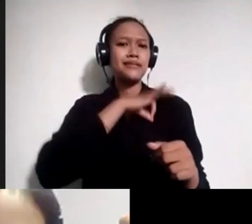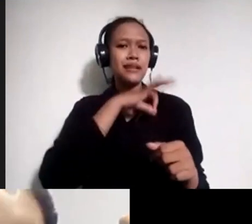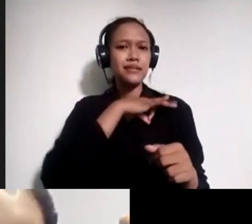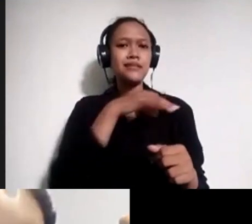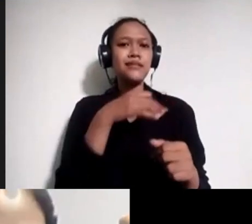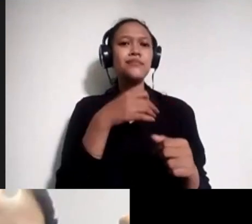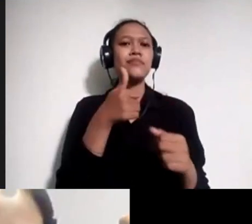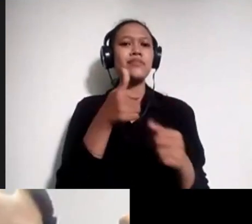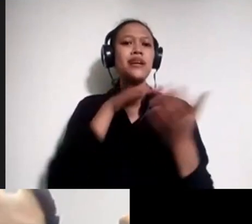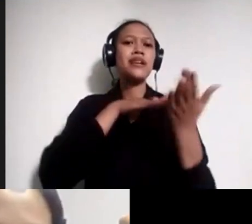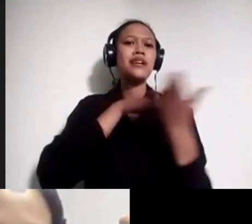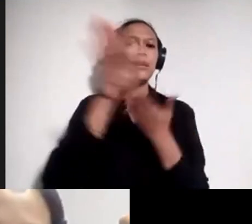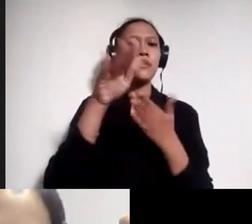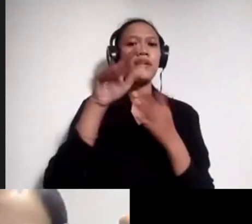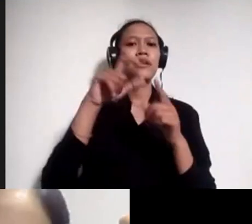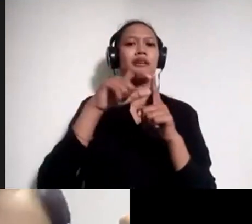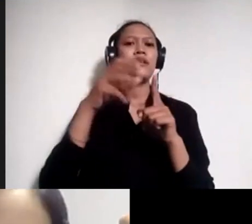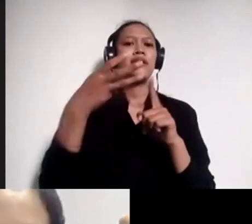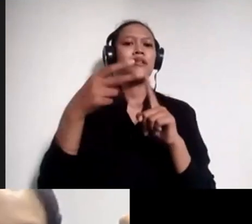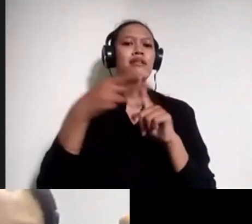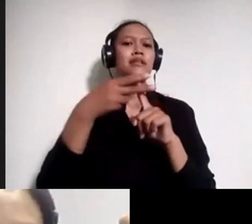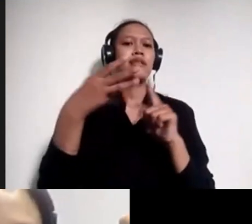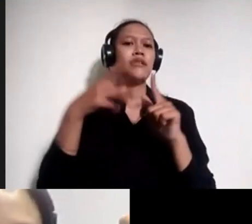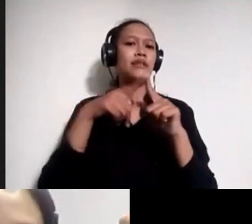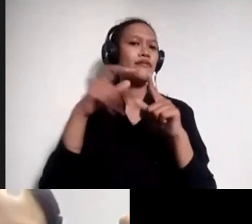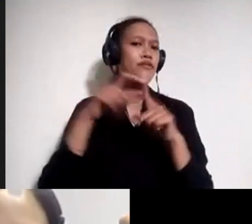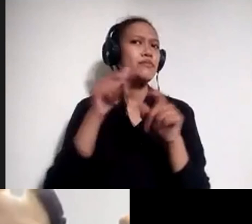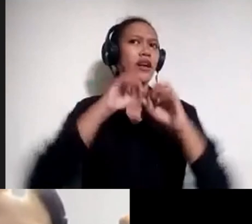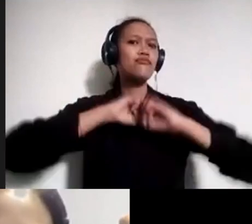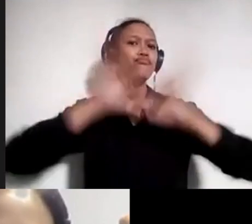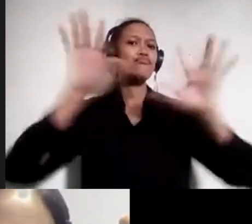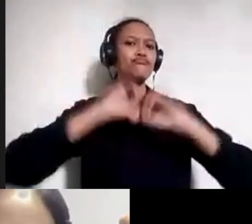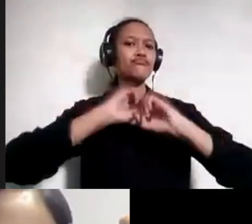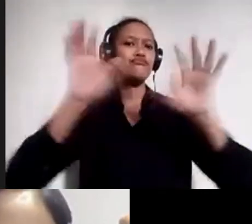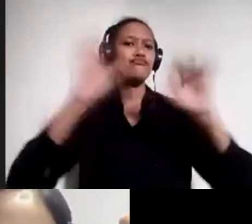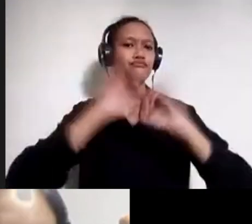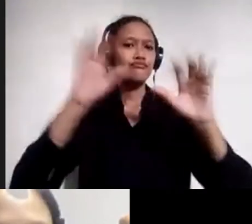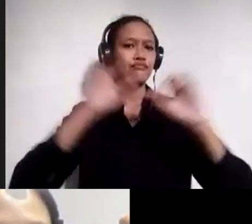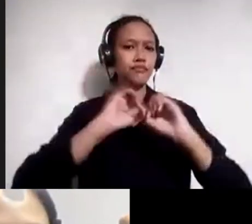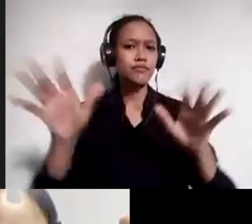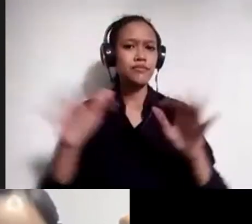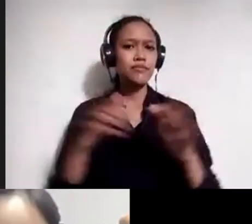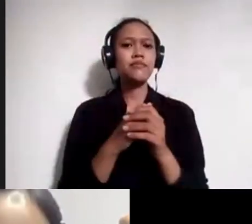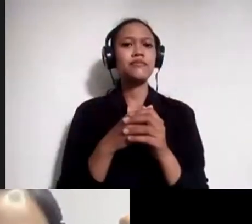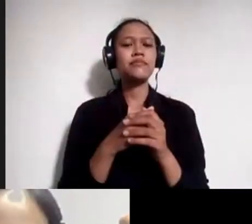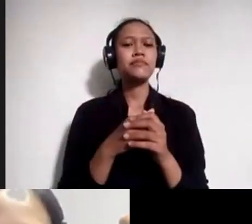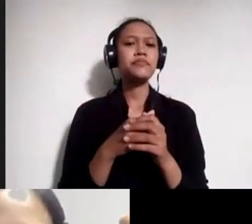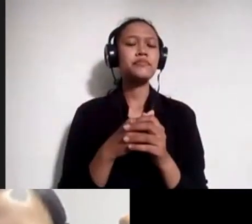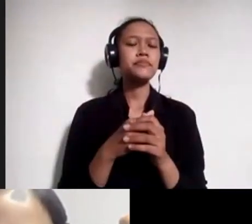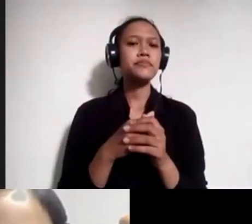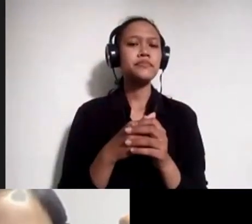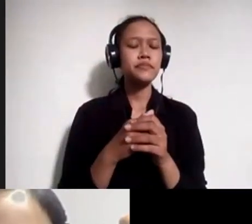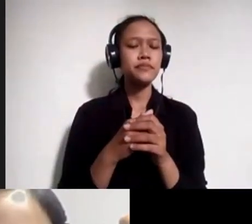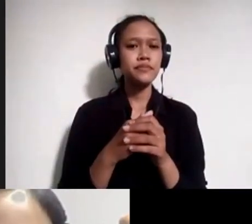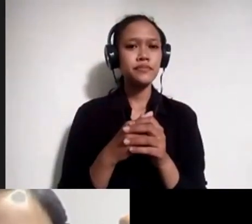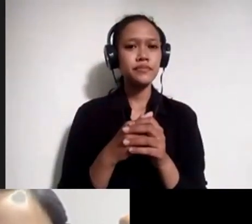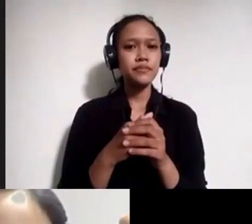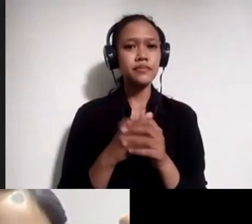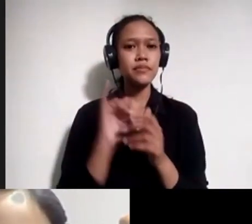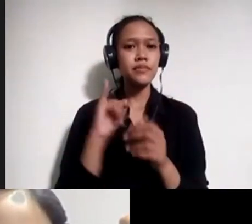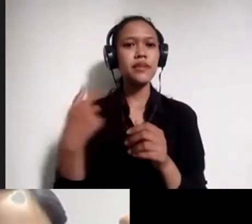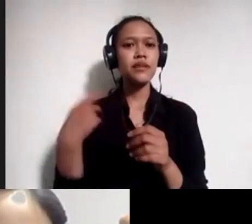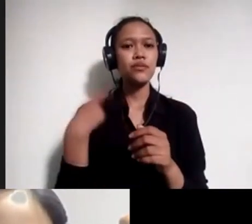ke DFAT gitu, jadi bisa mereka publikasikan juga oleh Australian Embassy gitu kan. Jadi saya